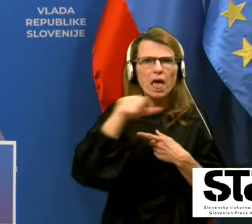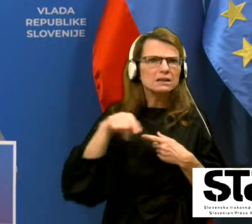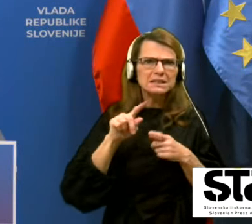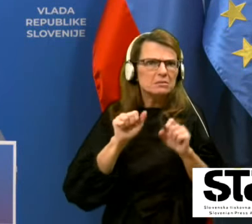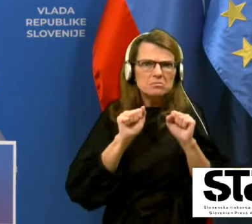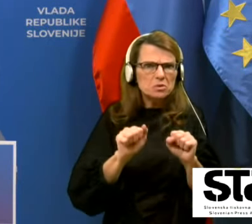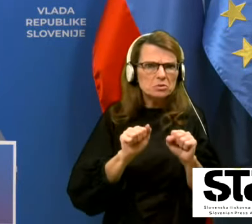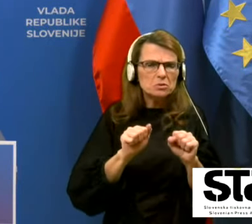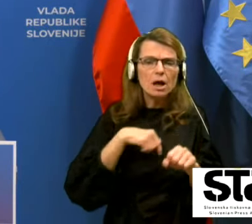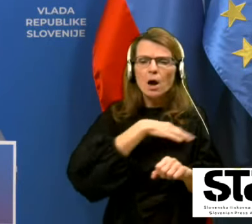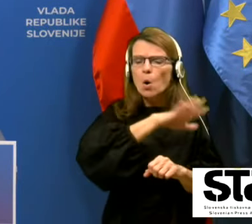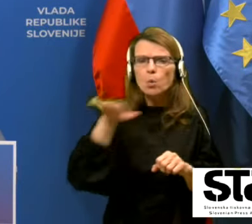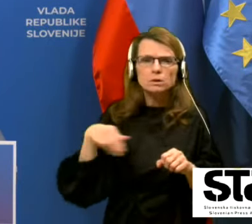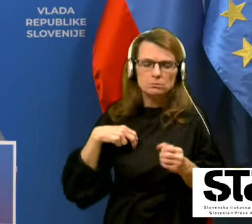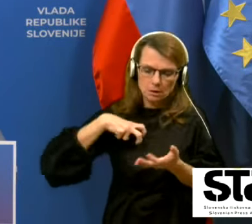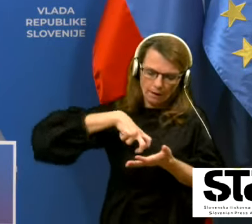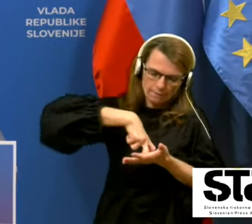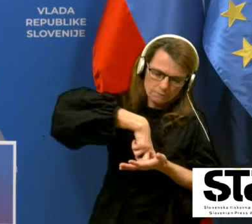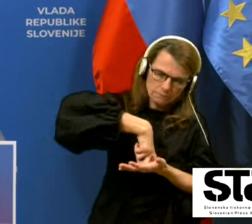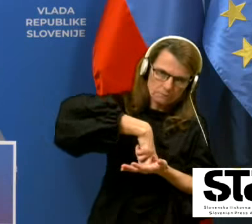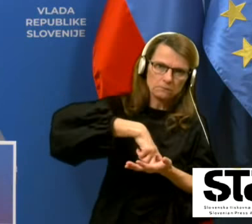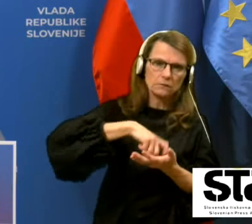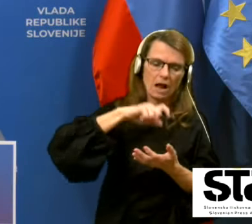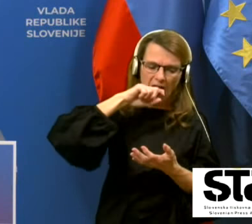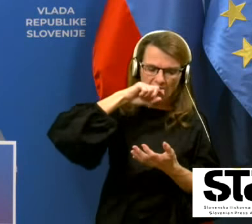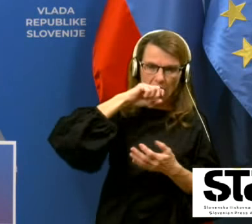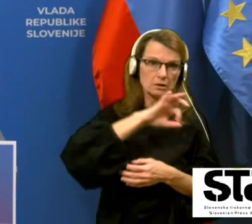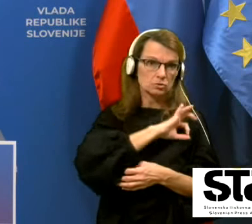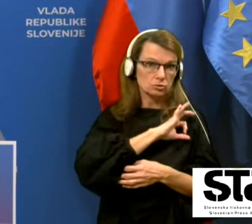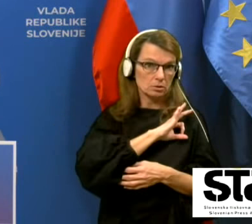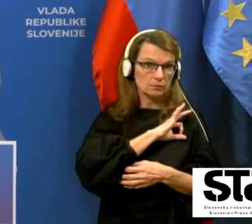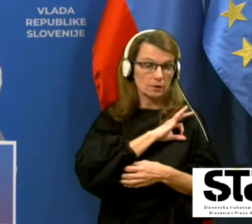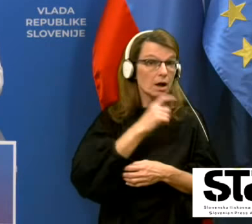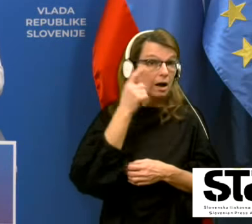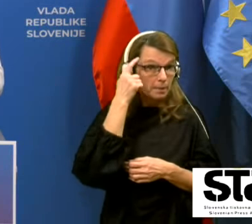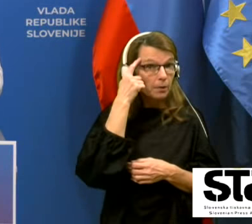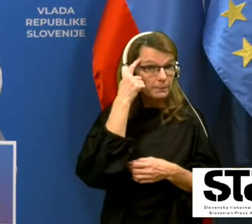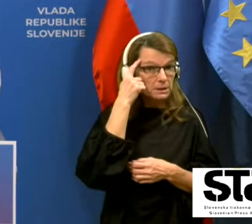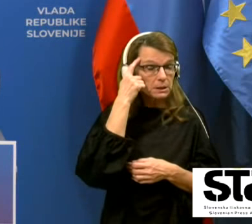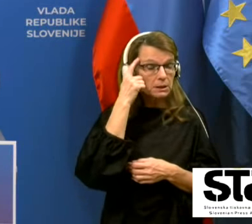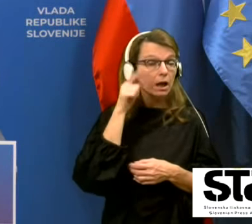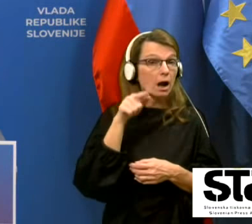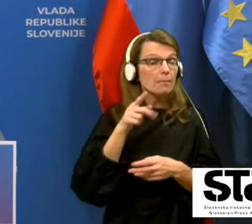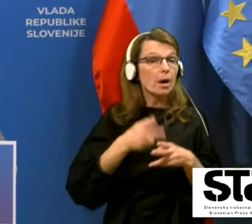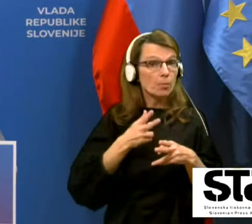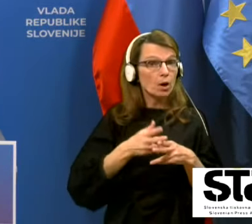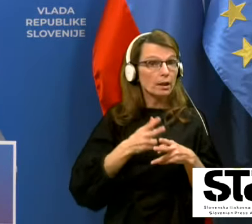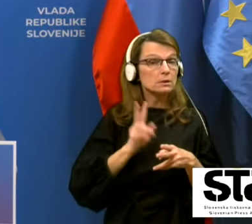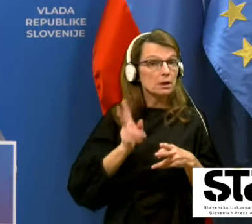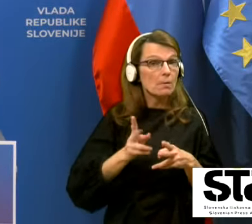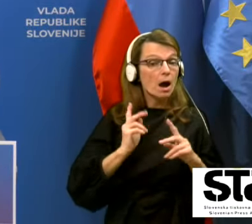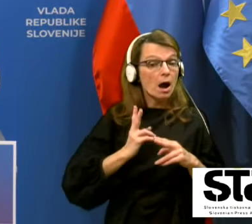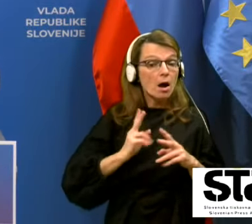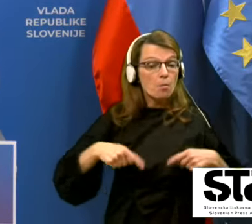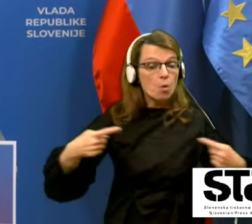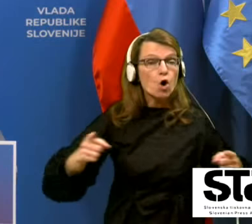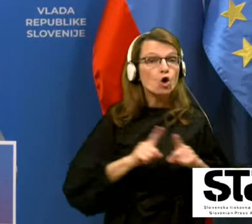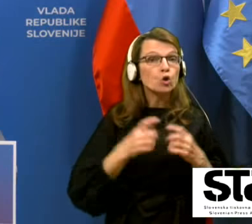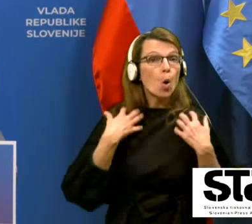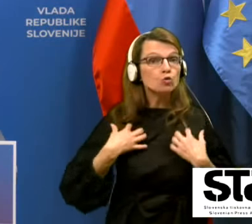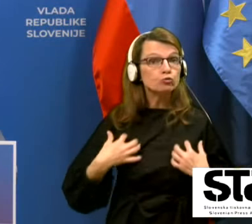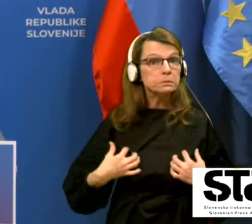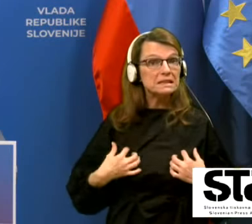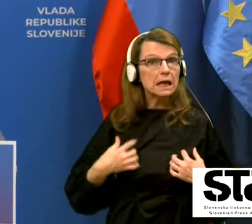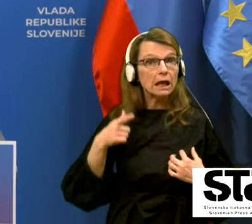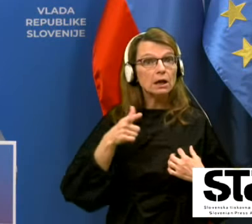nas je postavlja na kolene in kakšne žrtve so. Pomislite, ko se to zgodi za eno bolezen, ki ima R, torej kapaciteto, da se širi kot ošpice, ki je čez